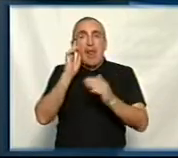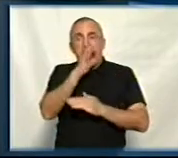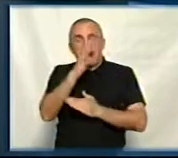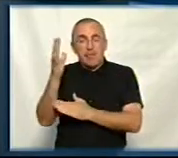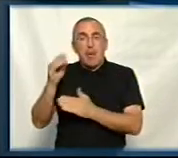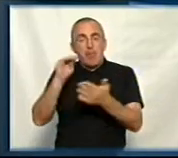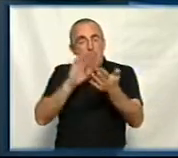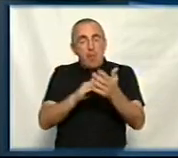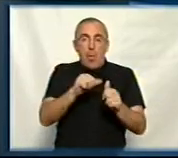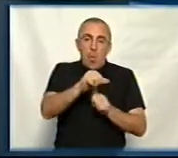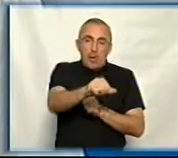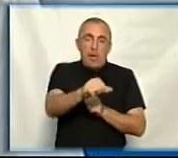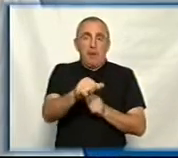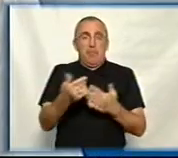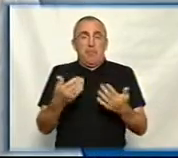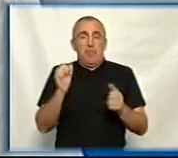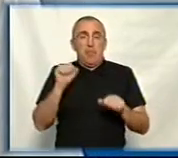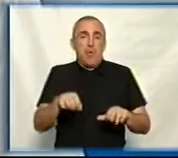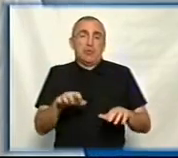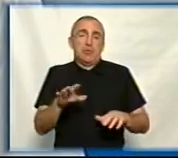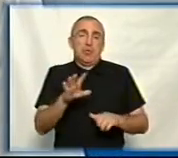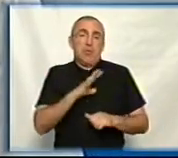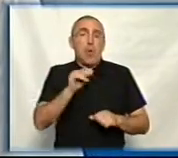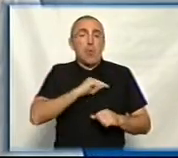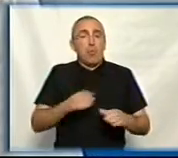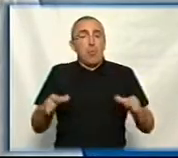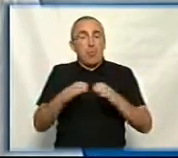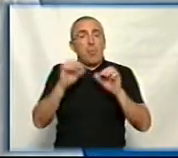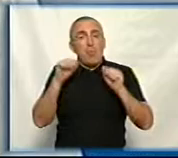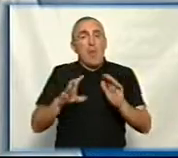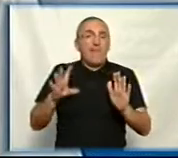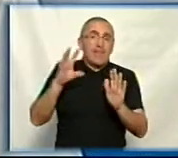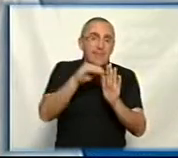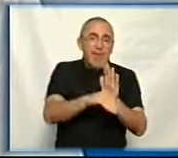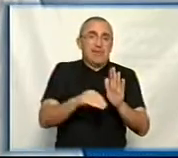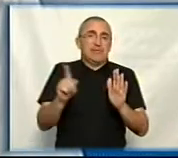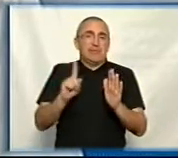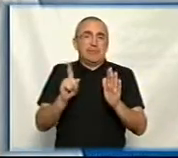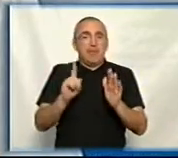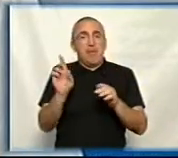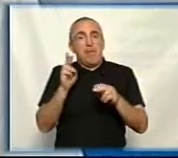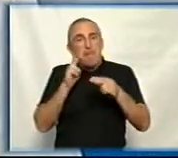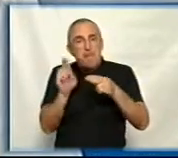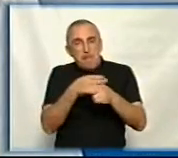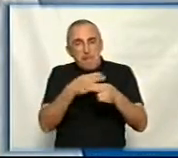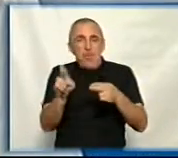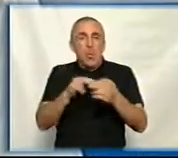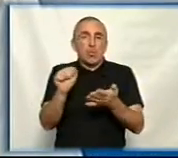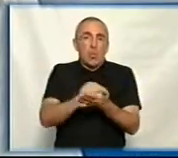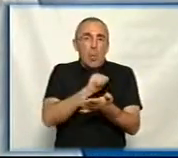окремо. Можливо, ще робоча група могла б внести якісь правки до документів,